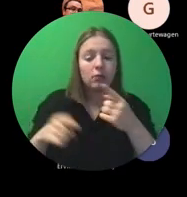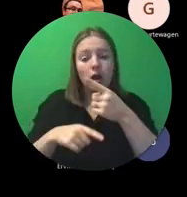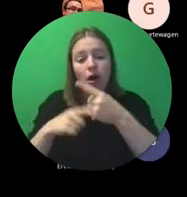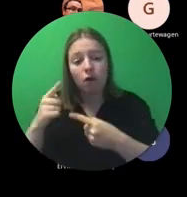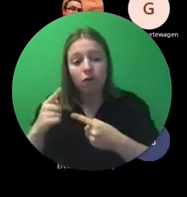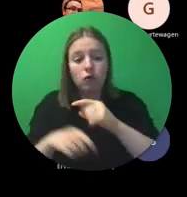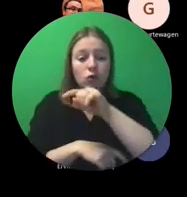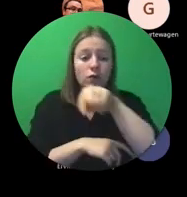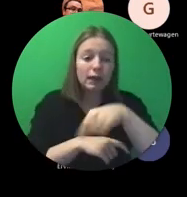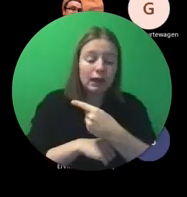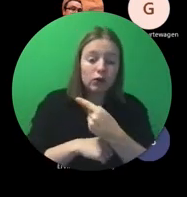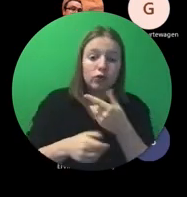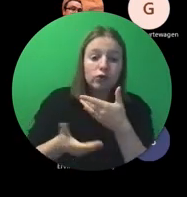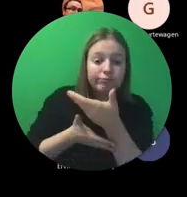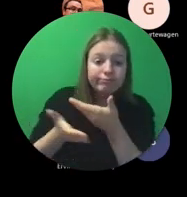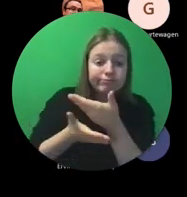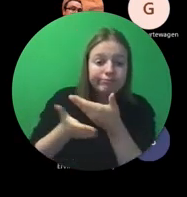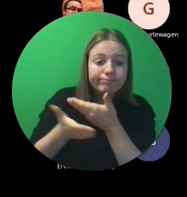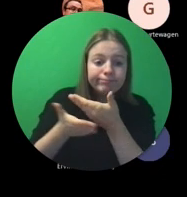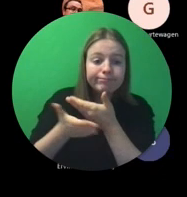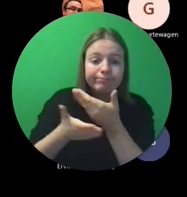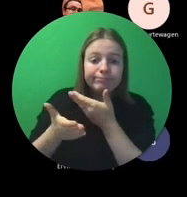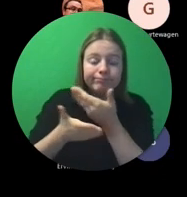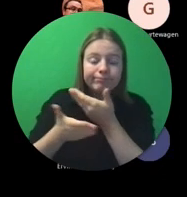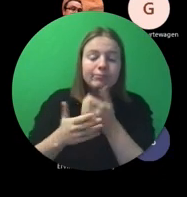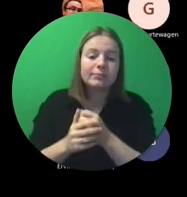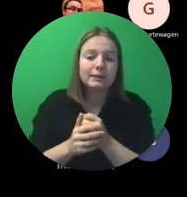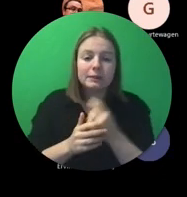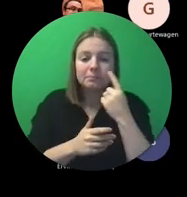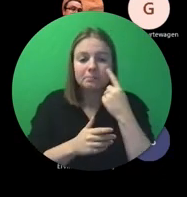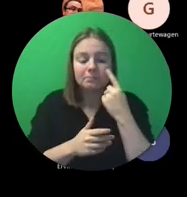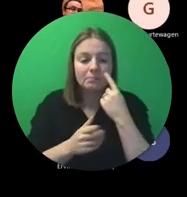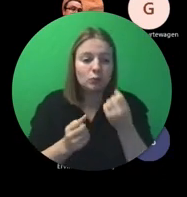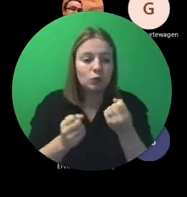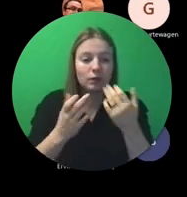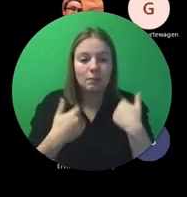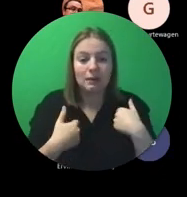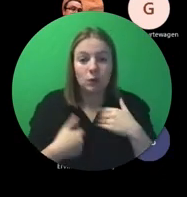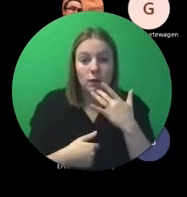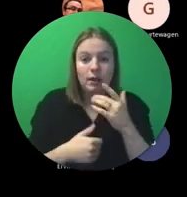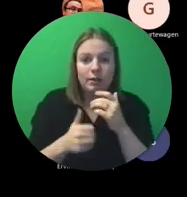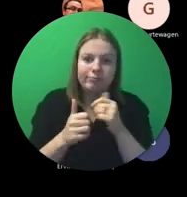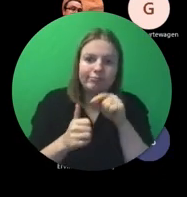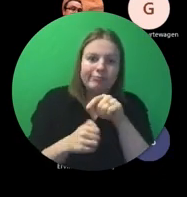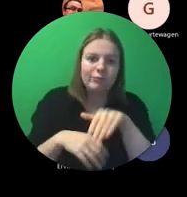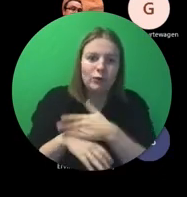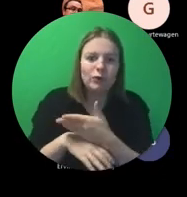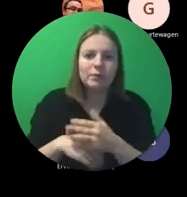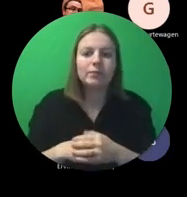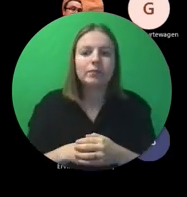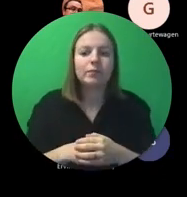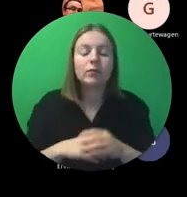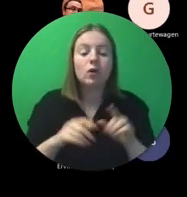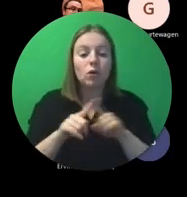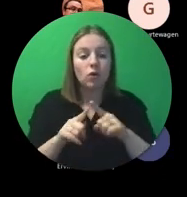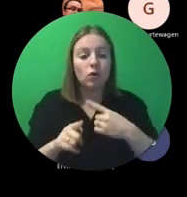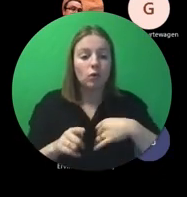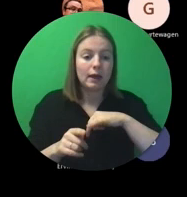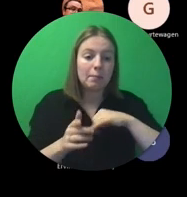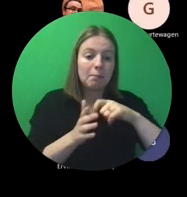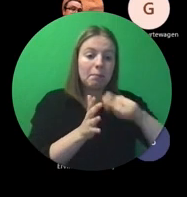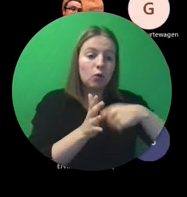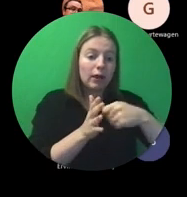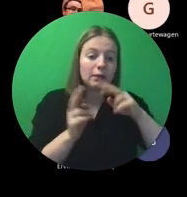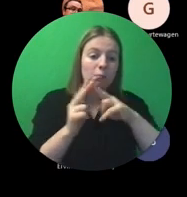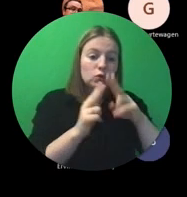uur of een uur ik weet het niet precies hangt af van het aantal gegadigden daarnaast projectbezoeken kan ook eens